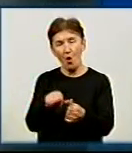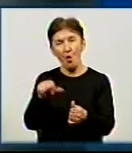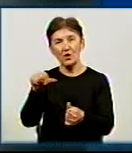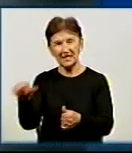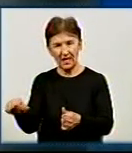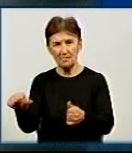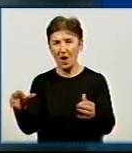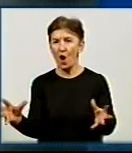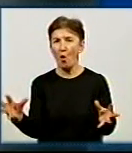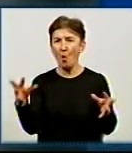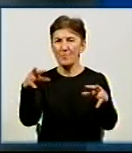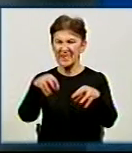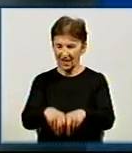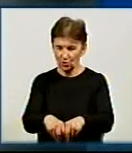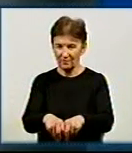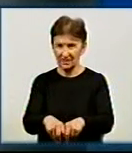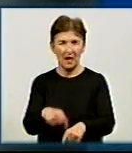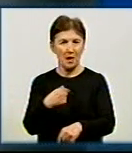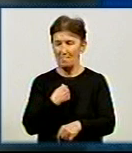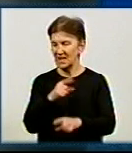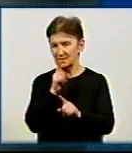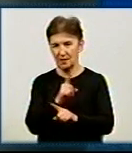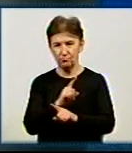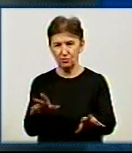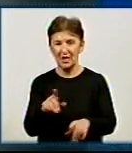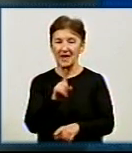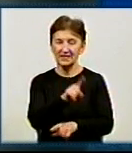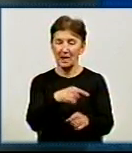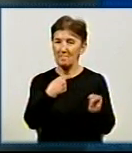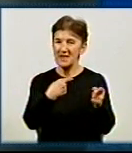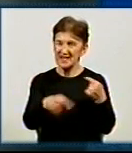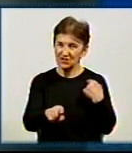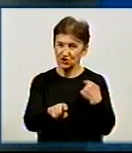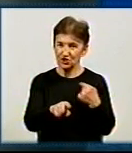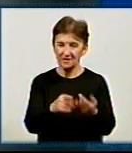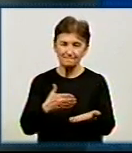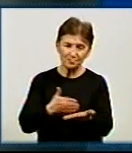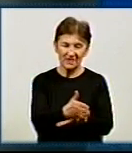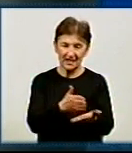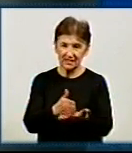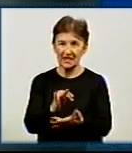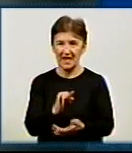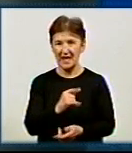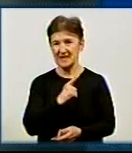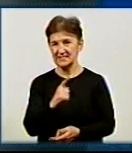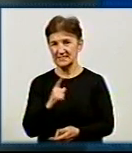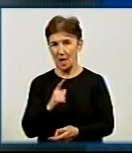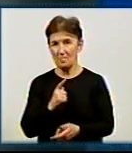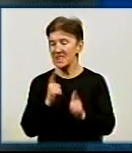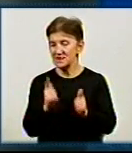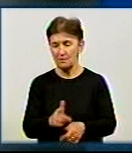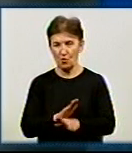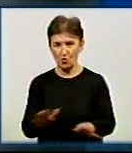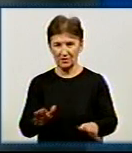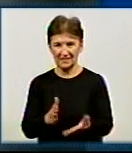'єднувати ми не будемо, тому що там інші критерії визначені. І з нами, перш за все, не погодяться